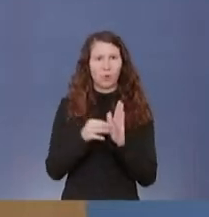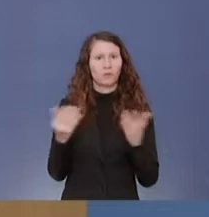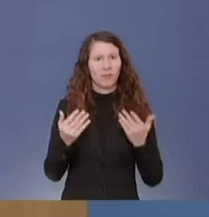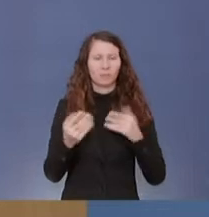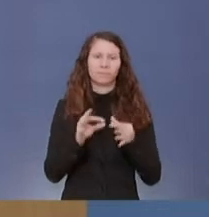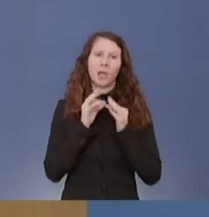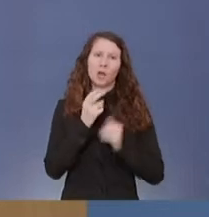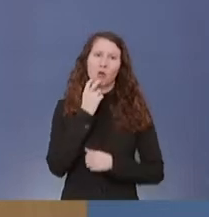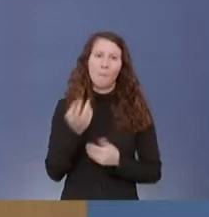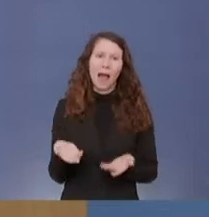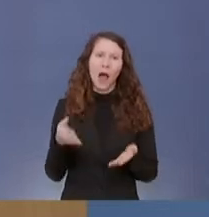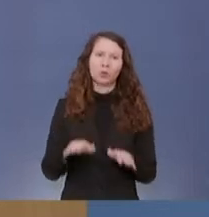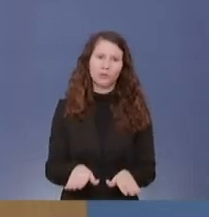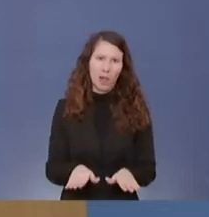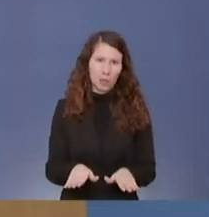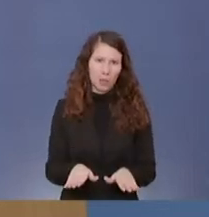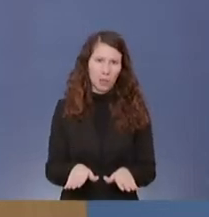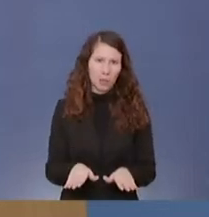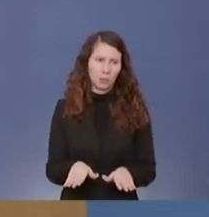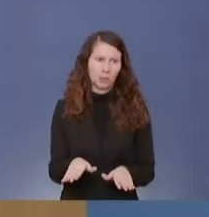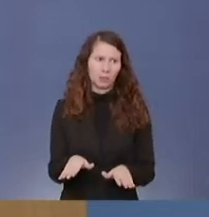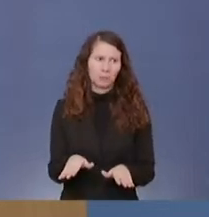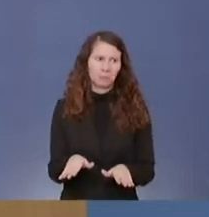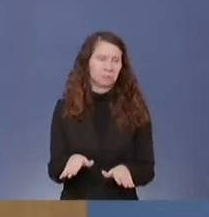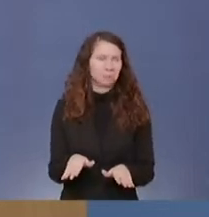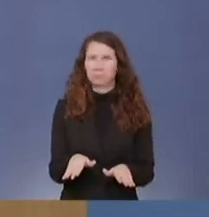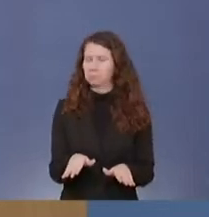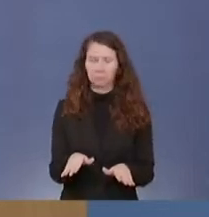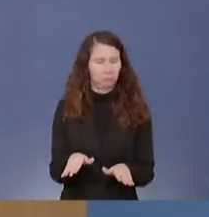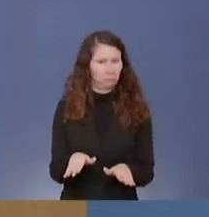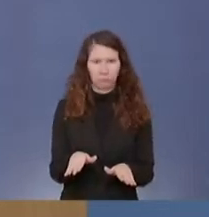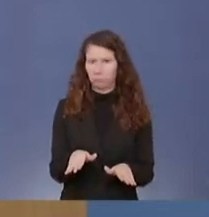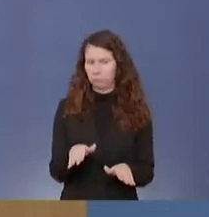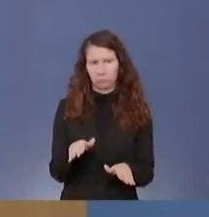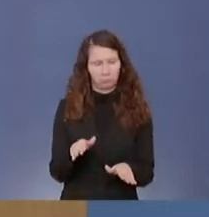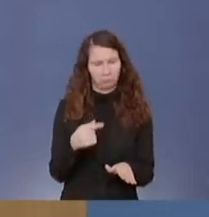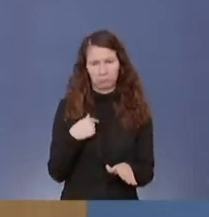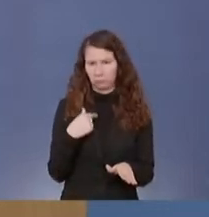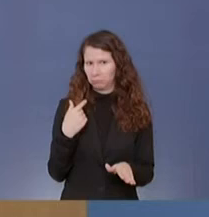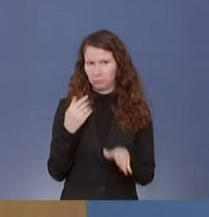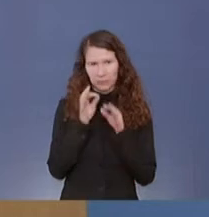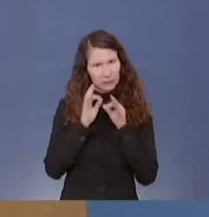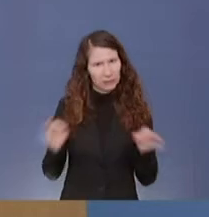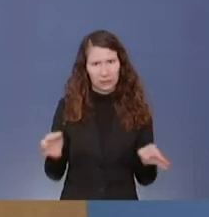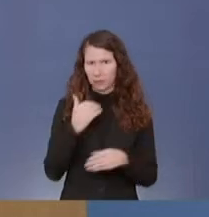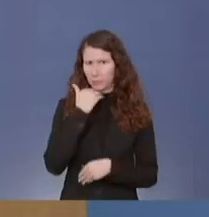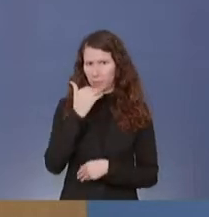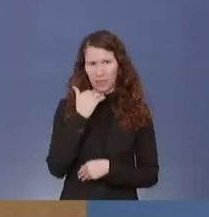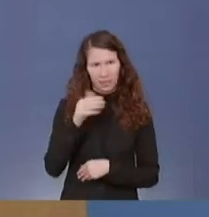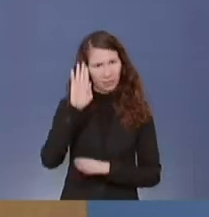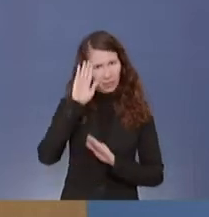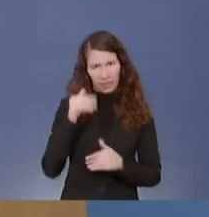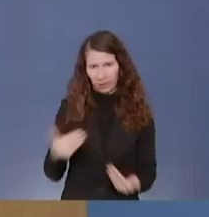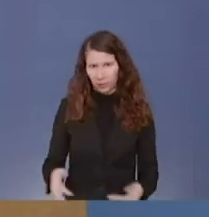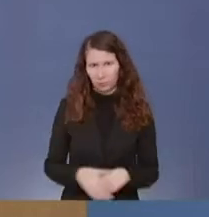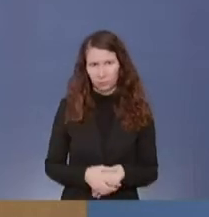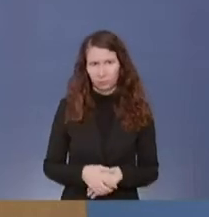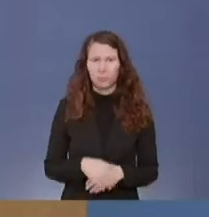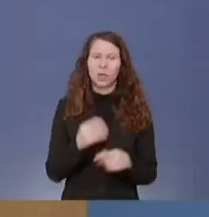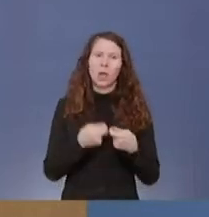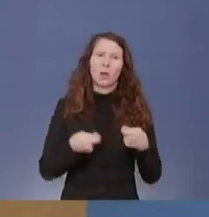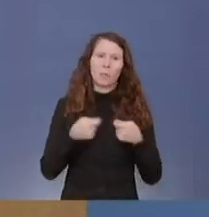Stromausfällen. Da ist mir keine genaue Berichterstattung dran. Aber natürlich haben wir hier die